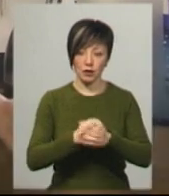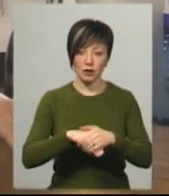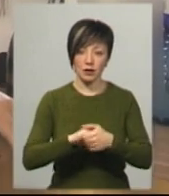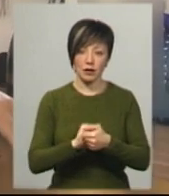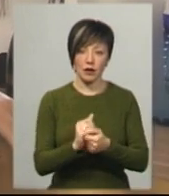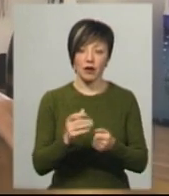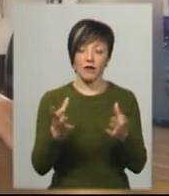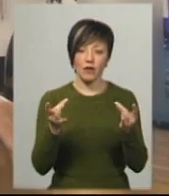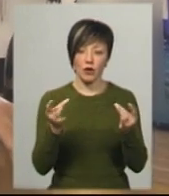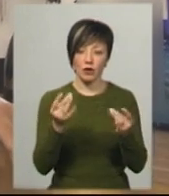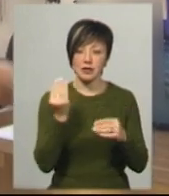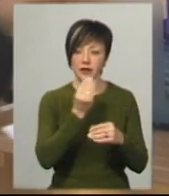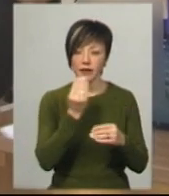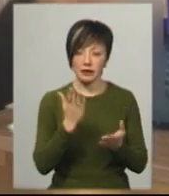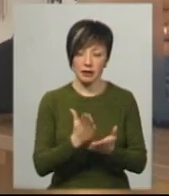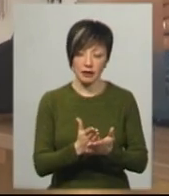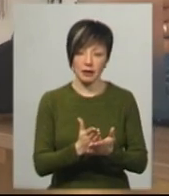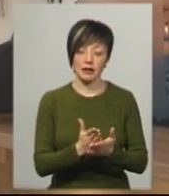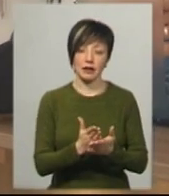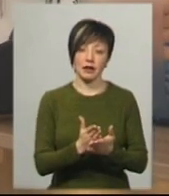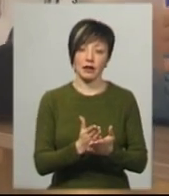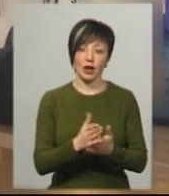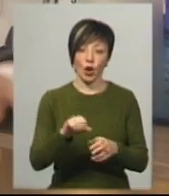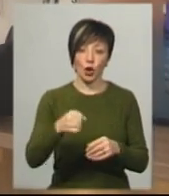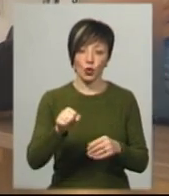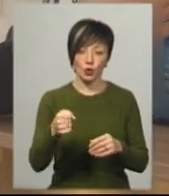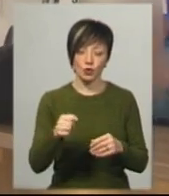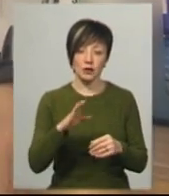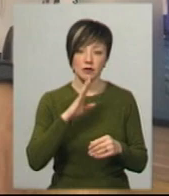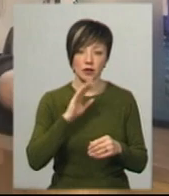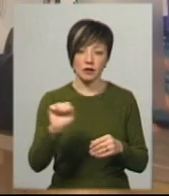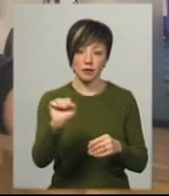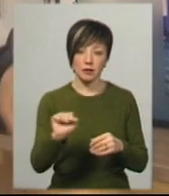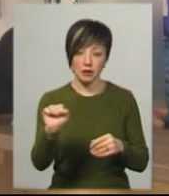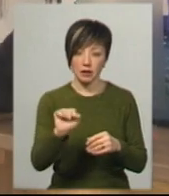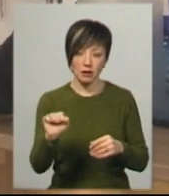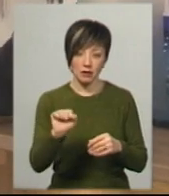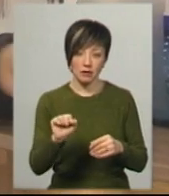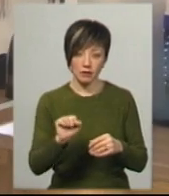Вологі серветки є, ручки наші дівчата протирають.